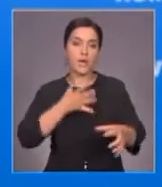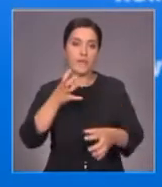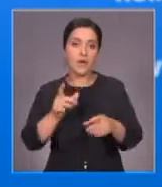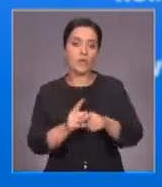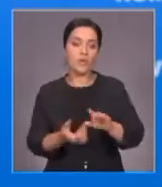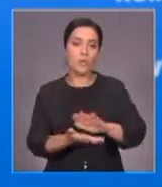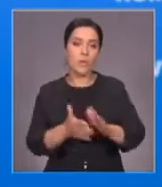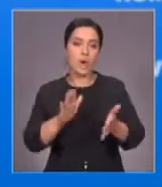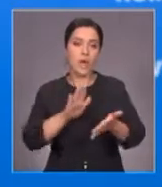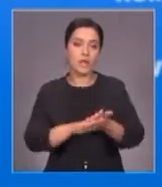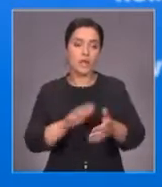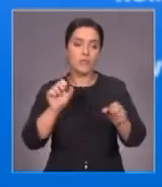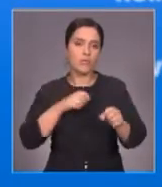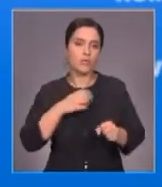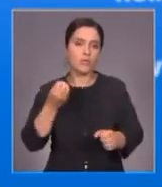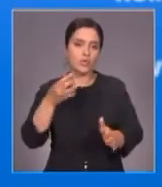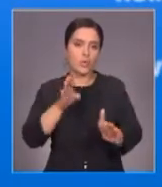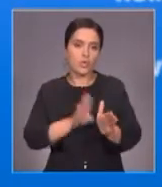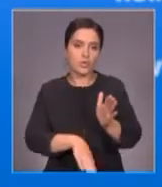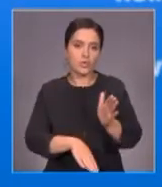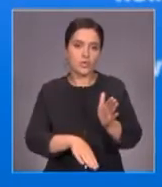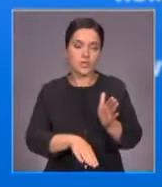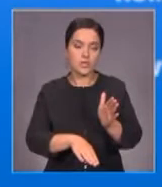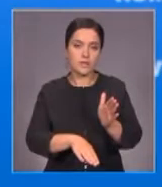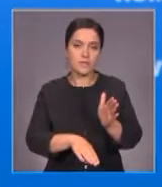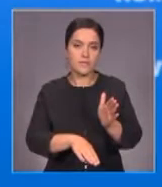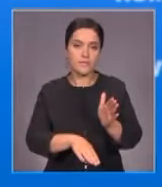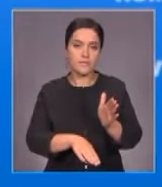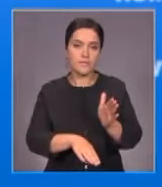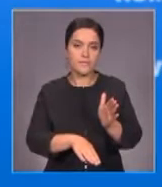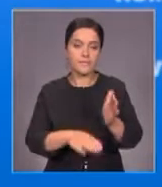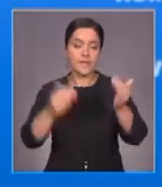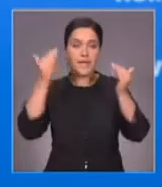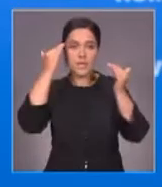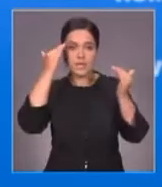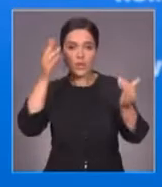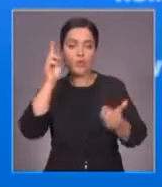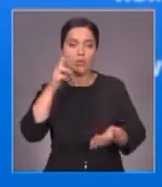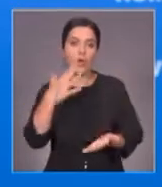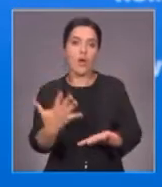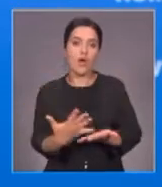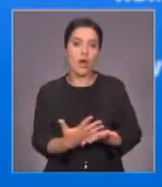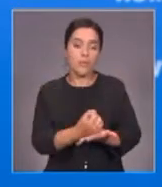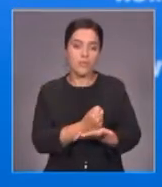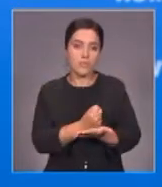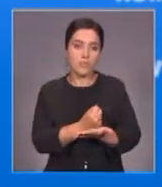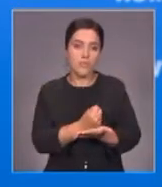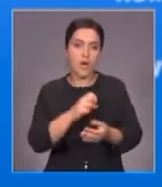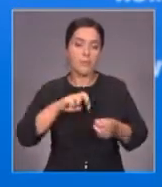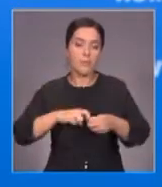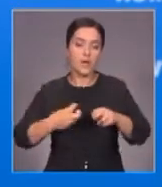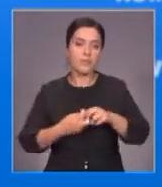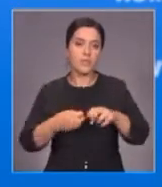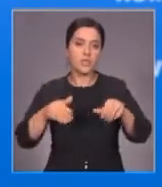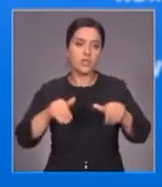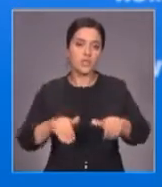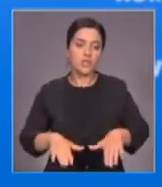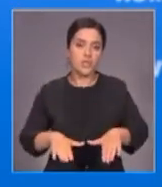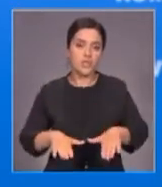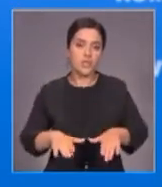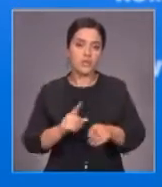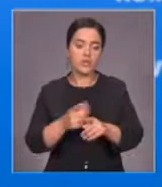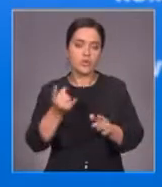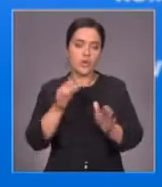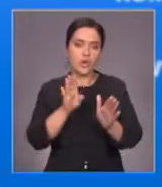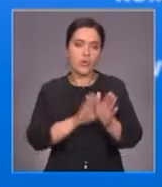может стать еще хуже. Потому что они справляются уже с возникающими проблемами. Проблемы